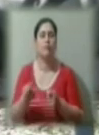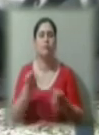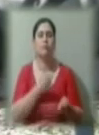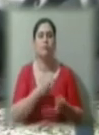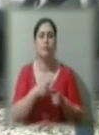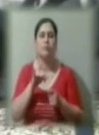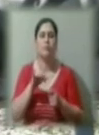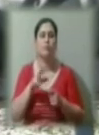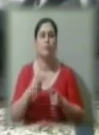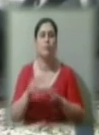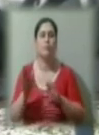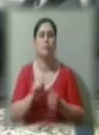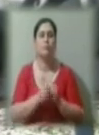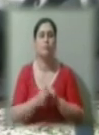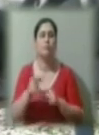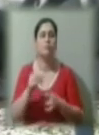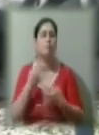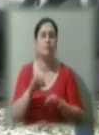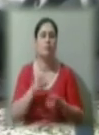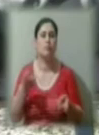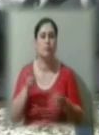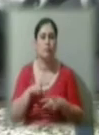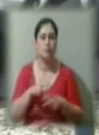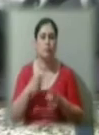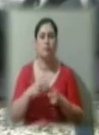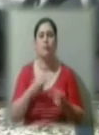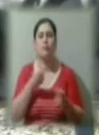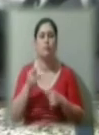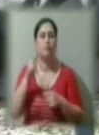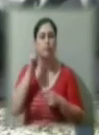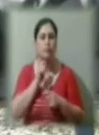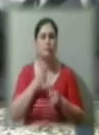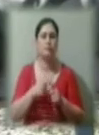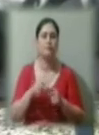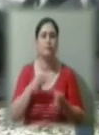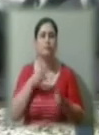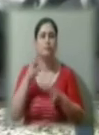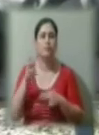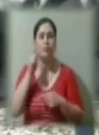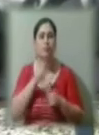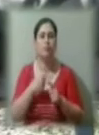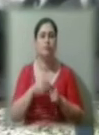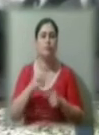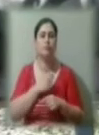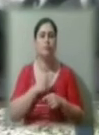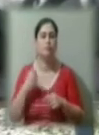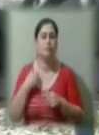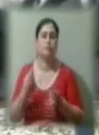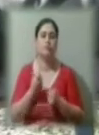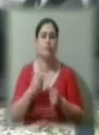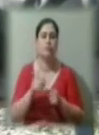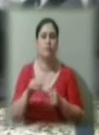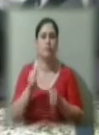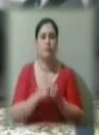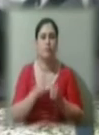обміну їм не дозволять лишитись. Вивезуть в Україну. Виїжджає в Україну він сам. Звичайно, що у них у кожного по четверо